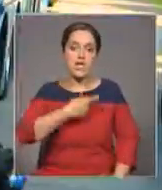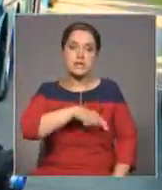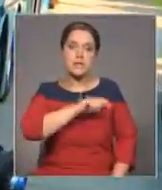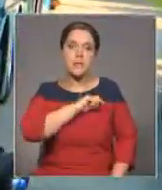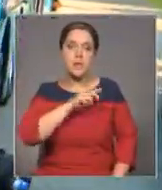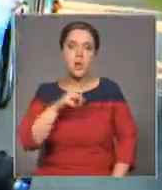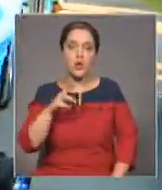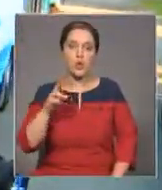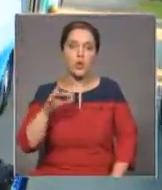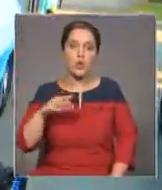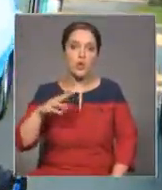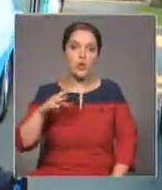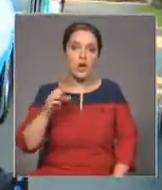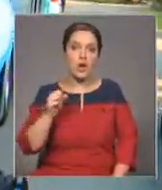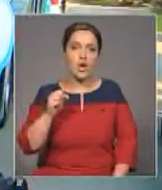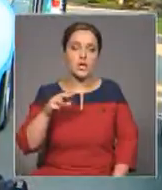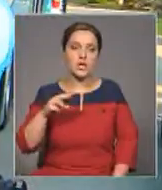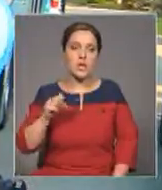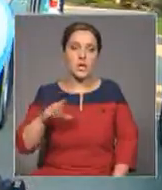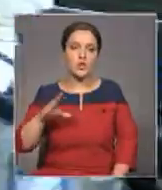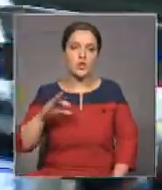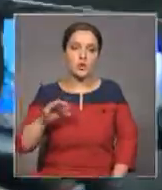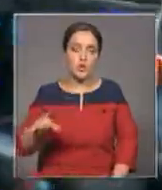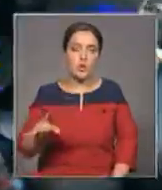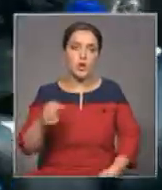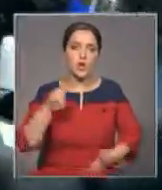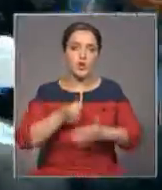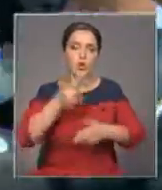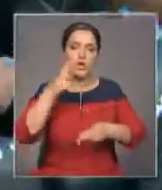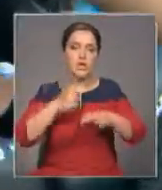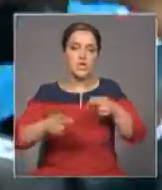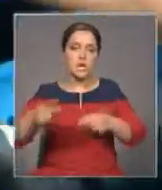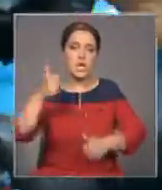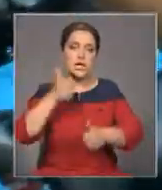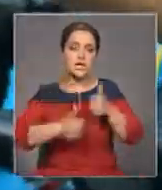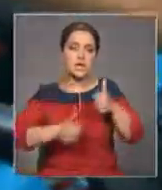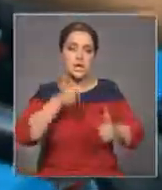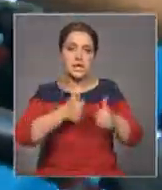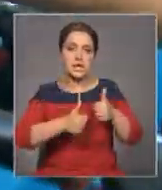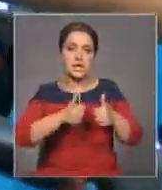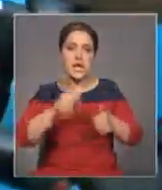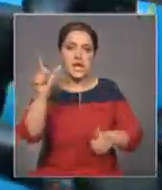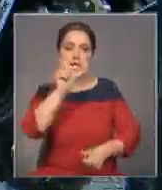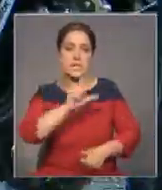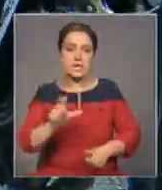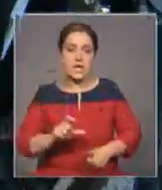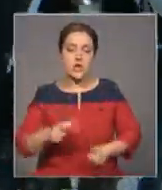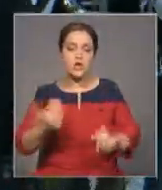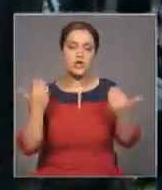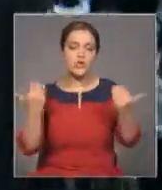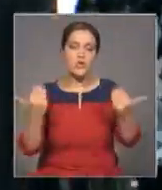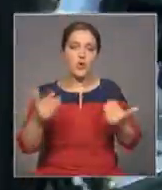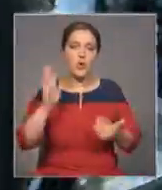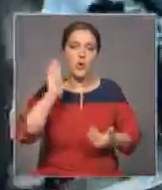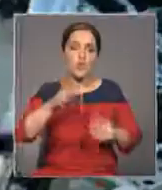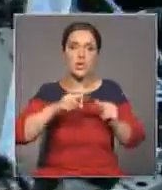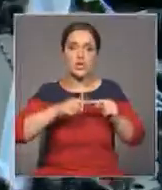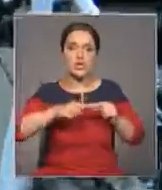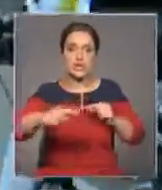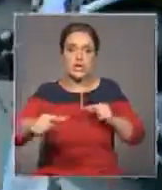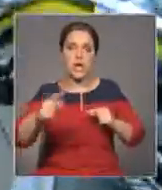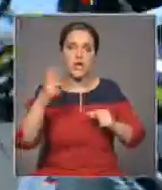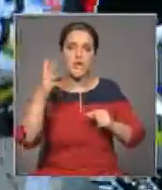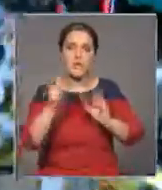Альберто Кантадору. Отмечу, до окончания Джиро де Италия остается два этапа. Сегодня спортсменам предстоит преодолеть дистанцию в